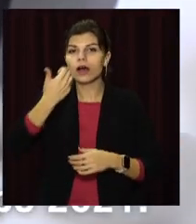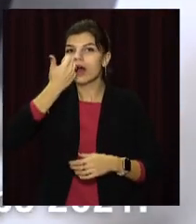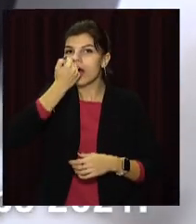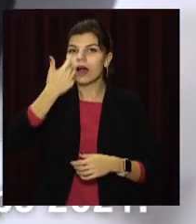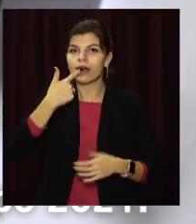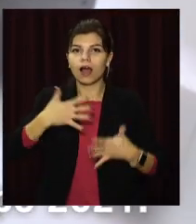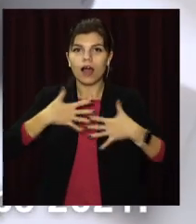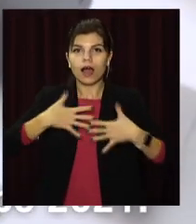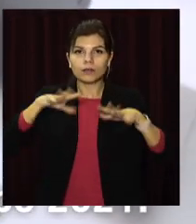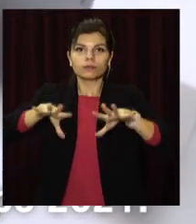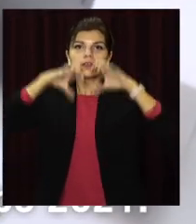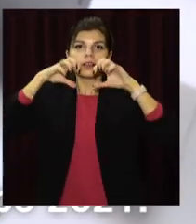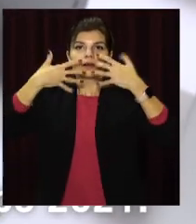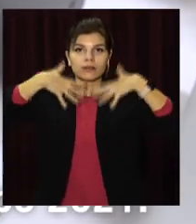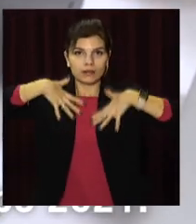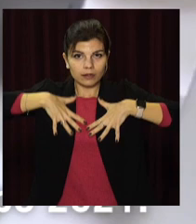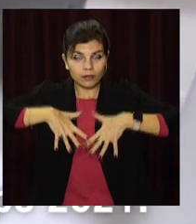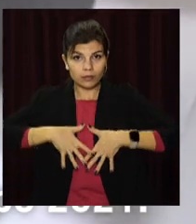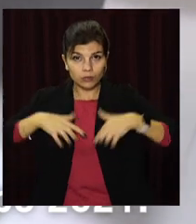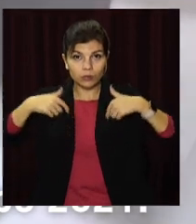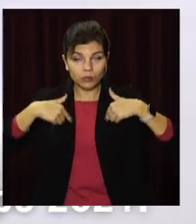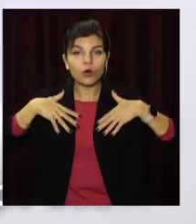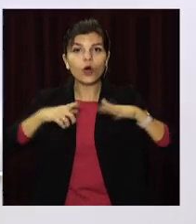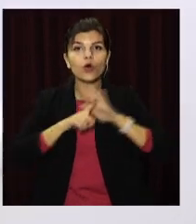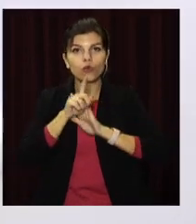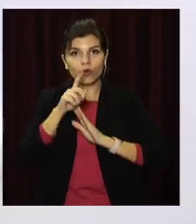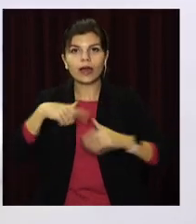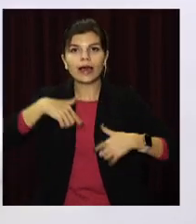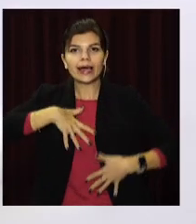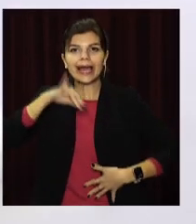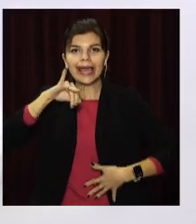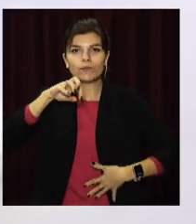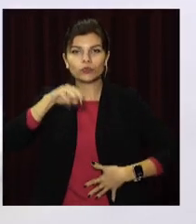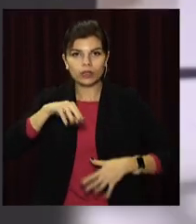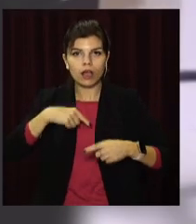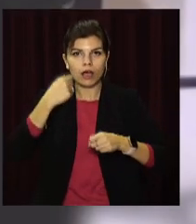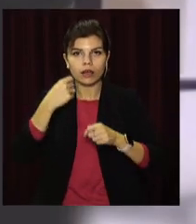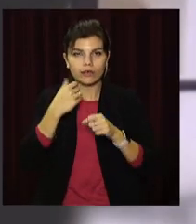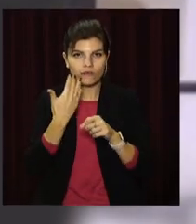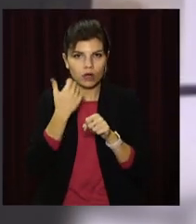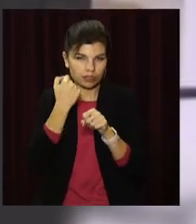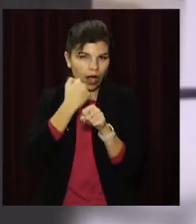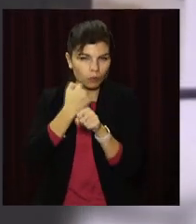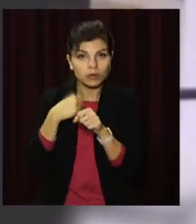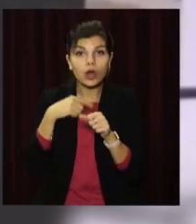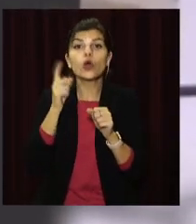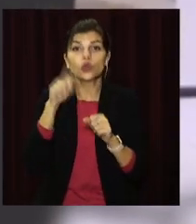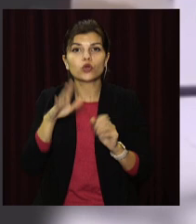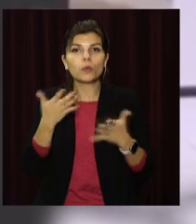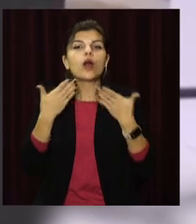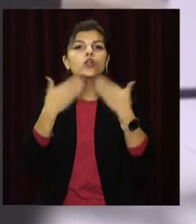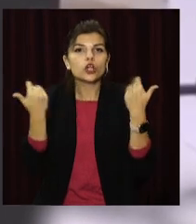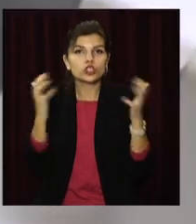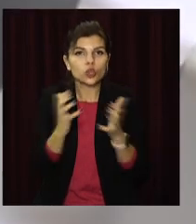корони, яку треба вводити шляхом інгаляції. Після того, як препарат потрапляє до легені, він починає стимулювати імунітет слезової